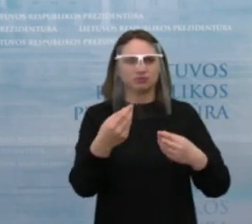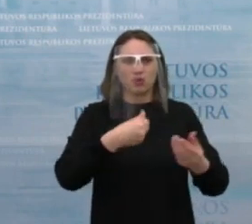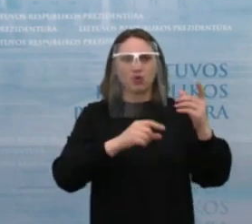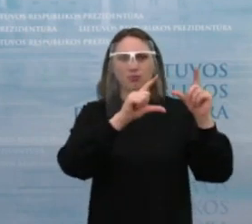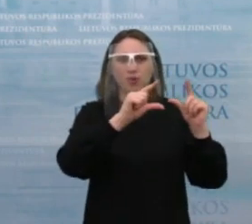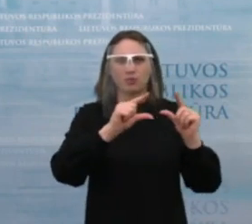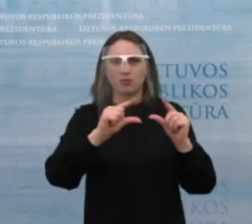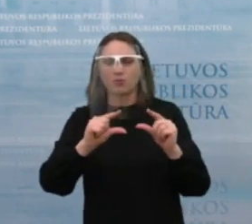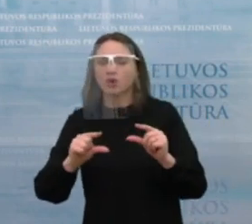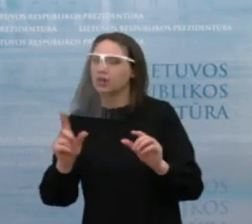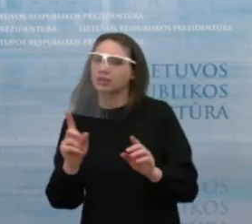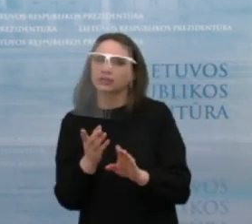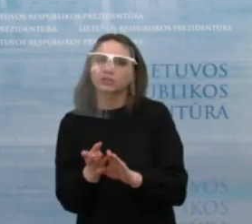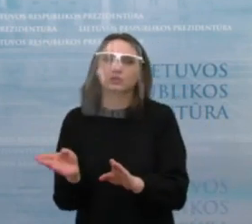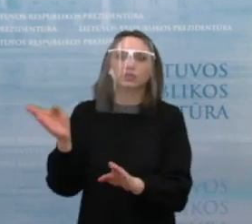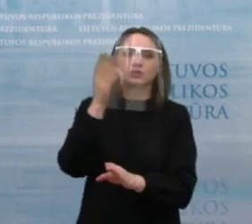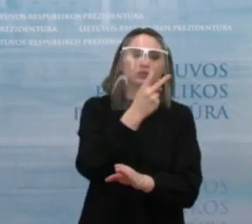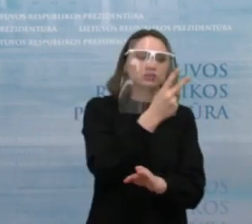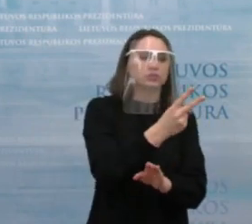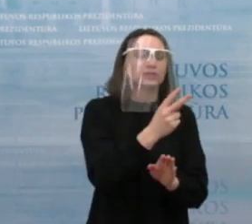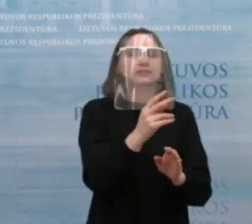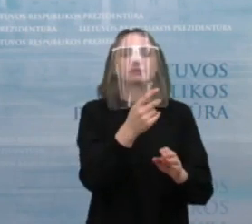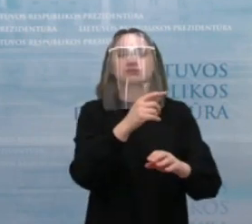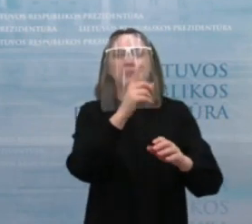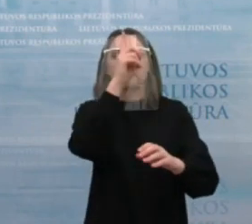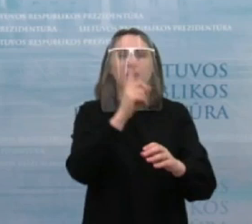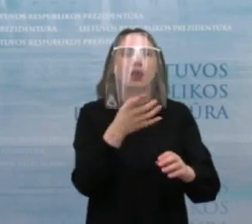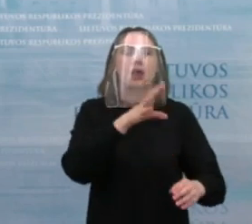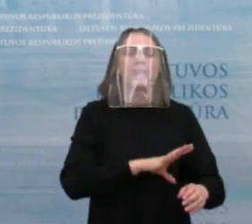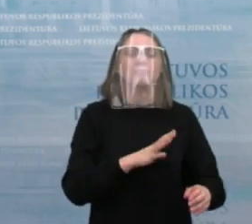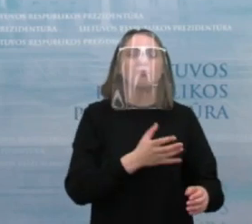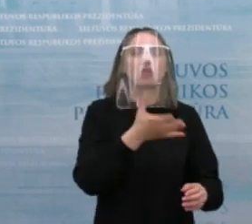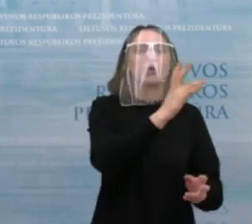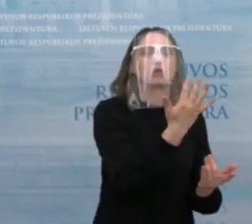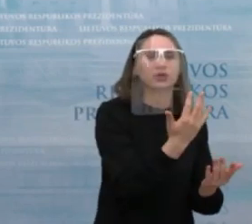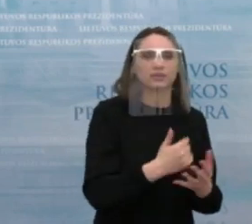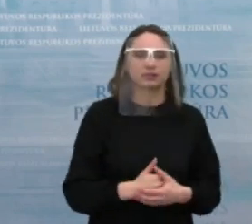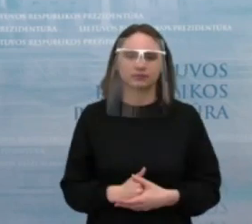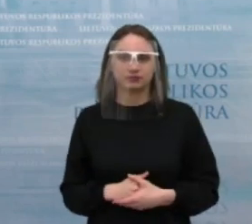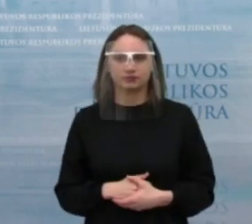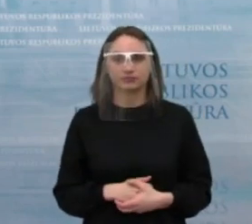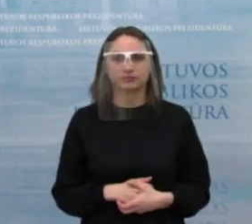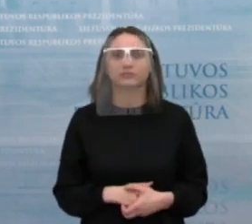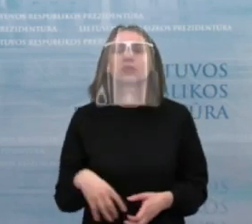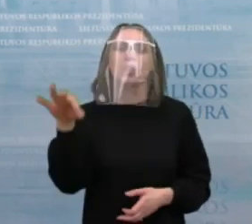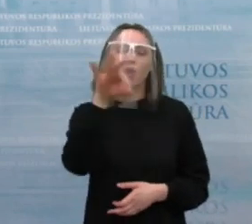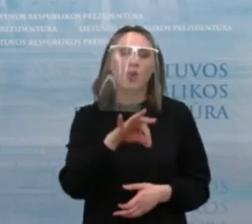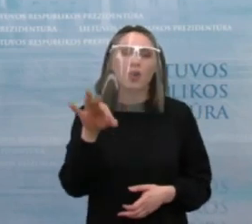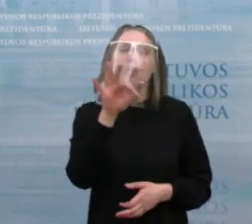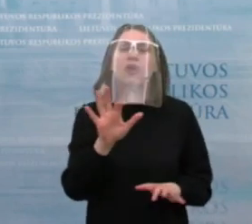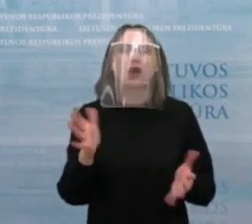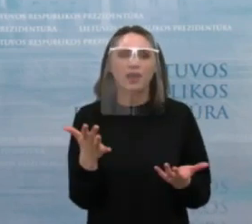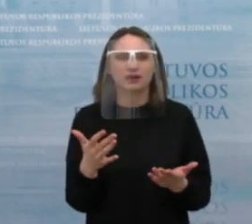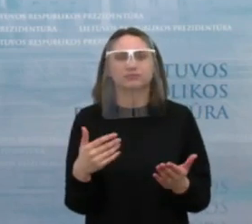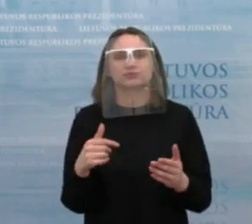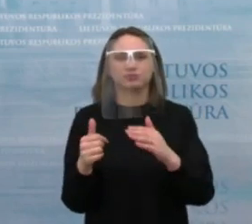laikotarpis jų išmokai bus įmamas palankesnis iki pandeminis. Taip pat peržiūrėsim nedarbo draudimo išmokų atnauinimo